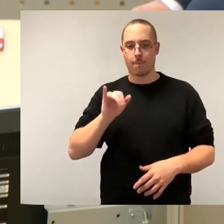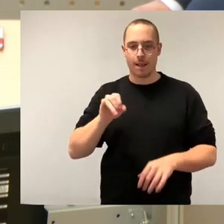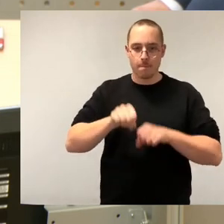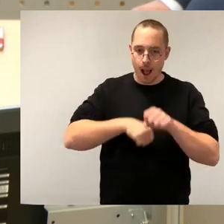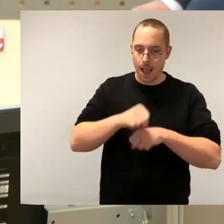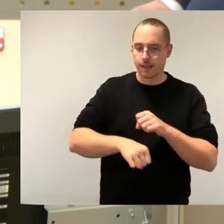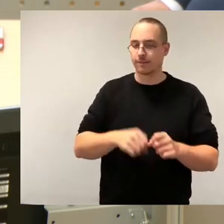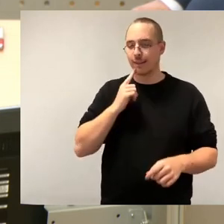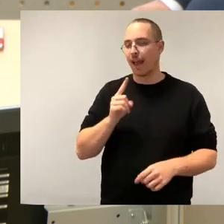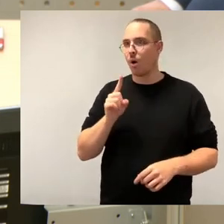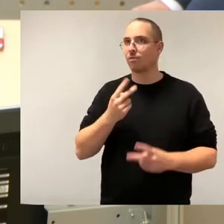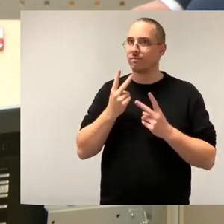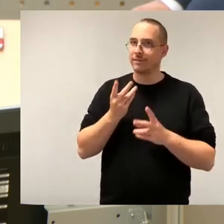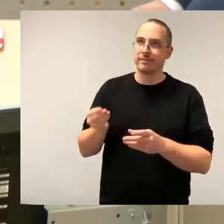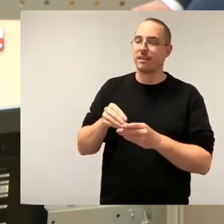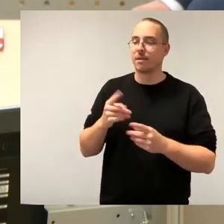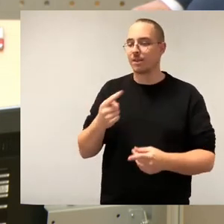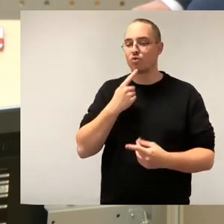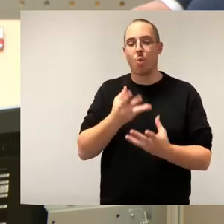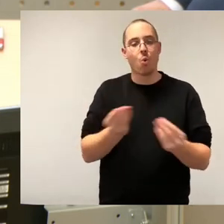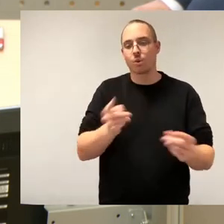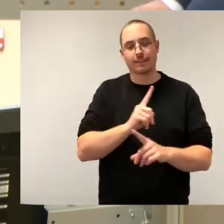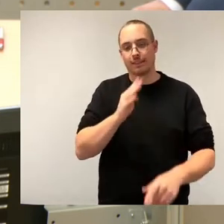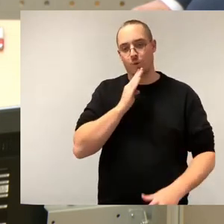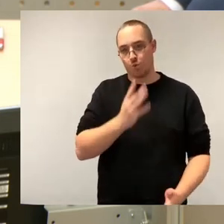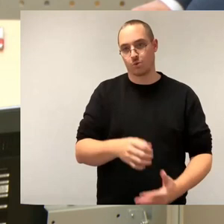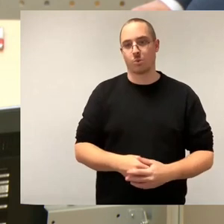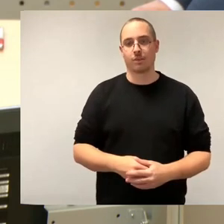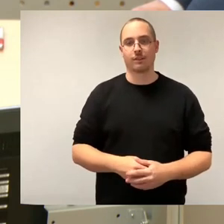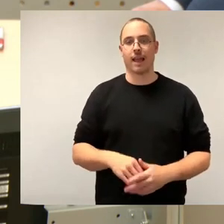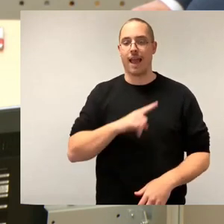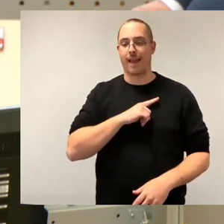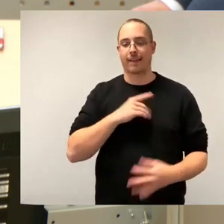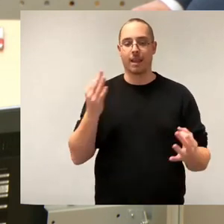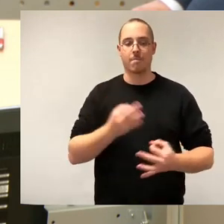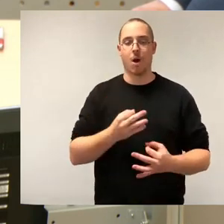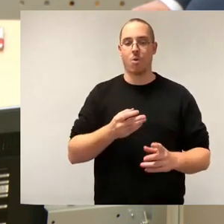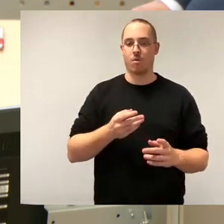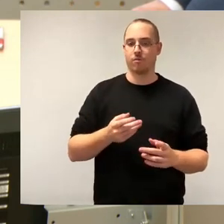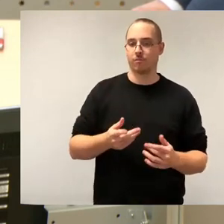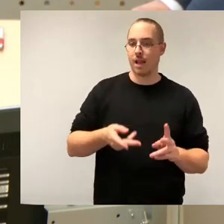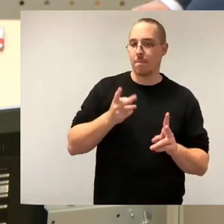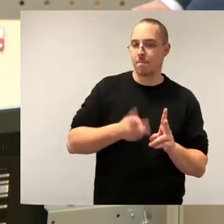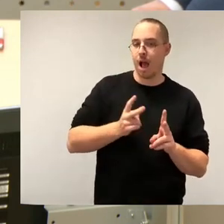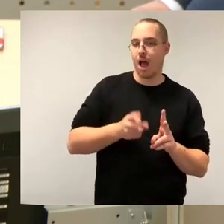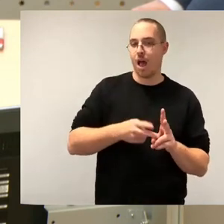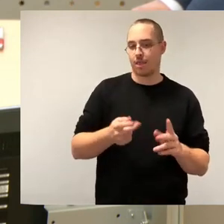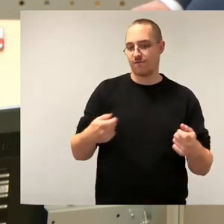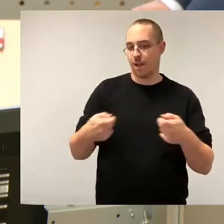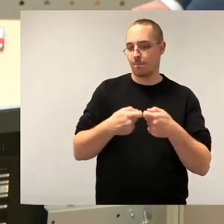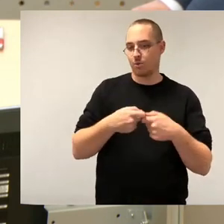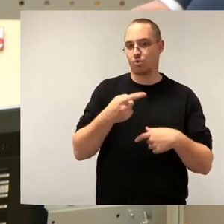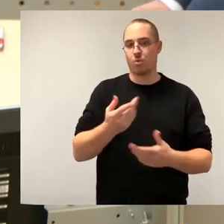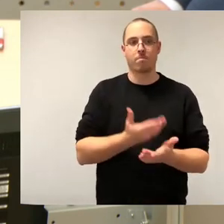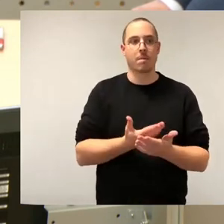leistungsfähige Bahnverbindungen, damit, wenn jemand zum Beispiel in der Bautzener Region wohnt und in der Chip-Industrie in Dresden